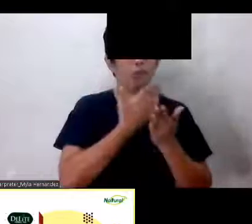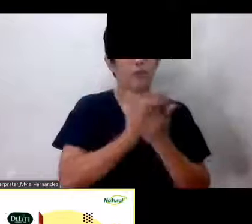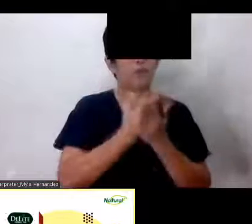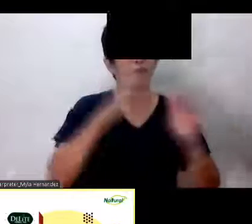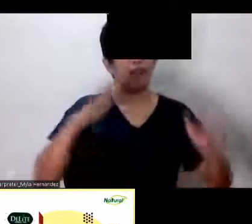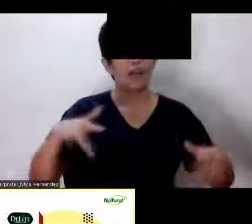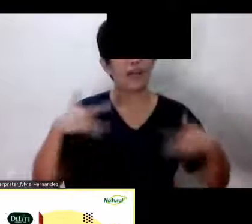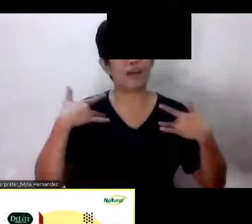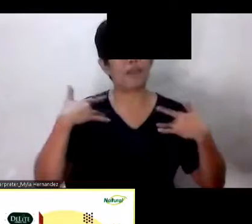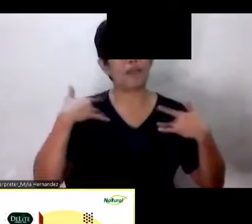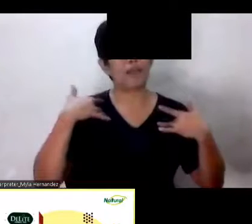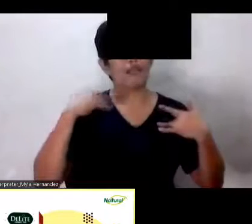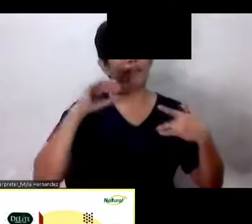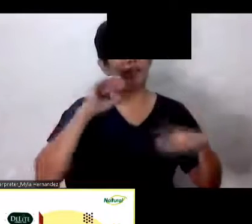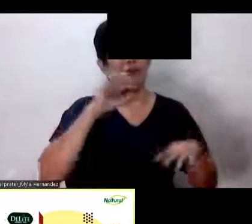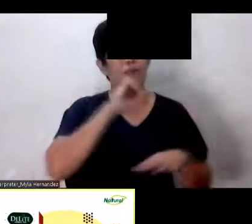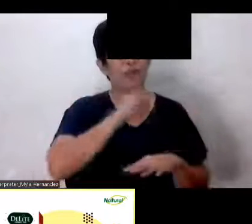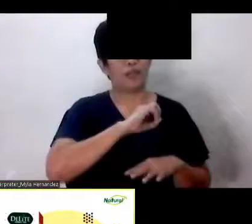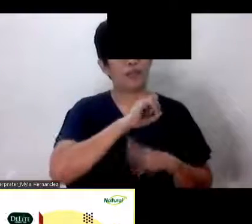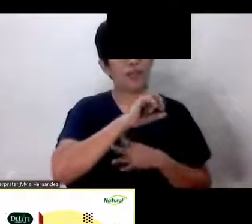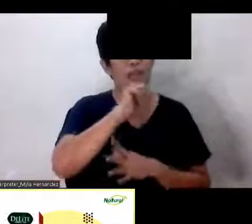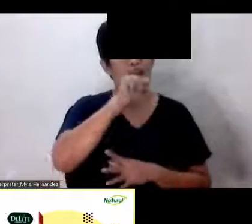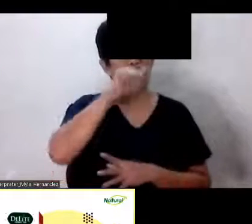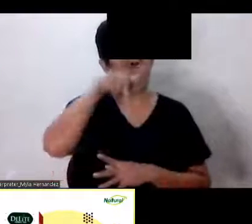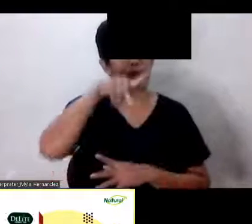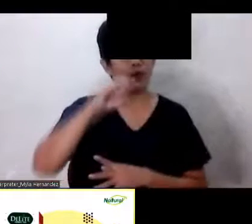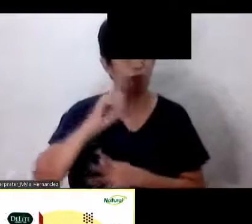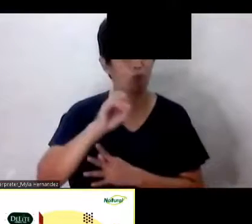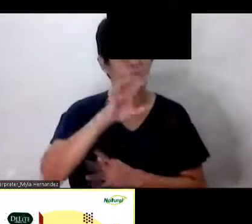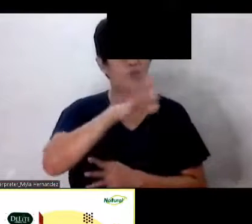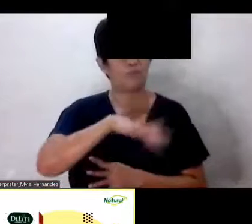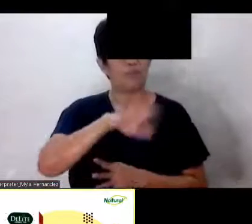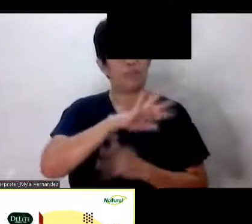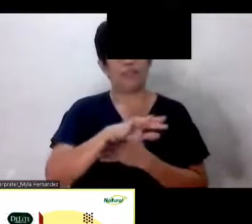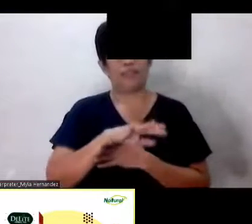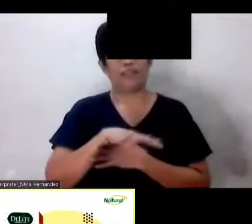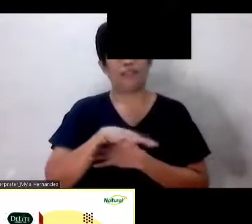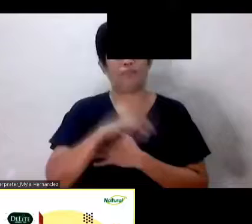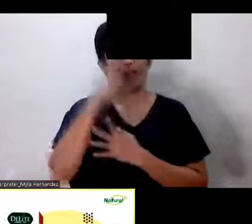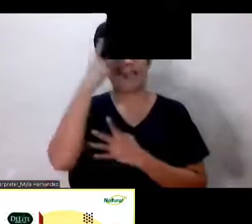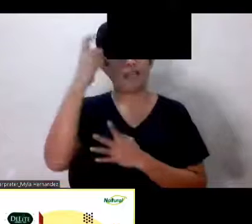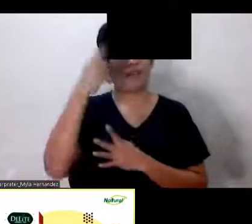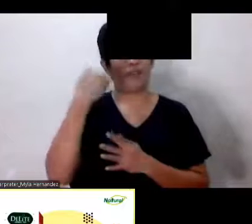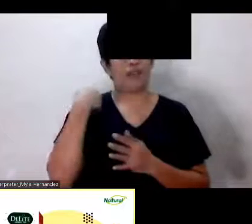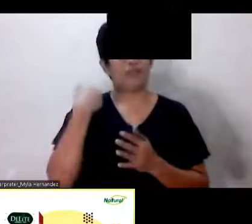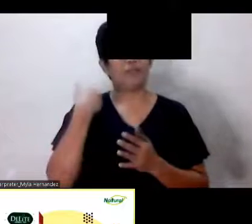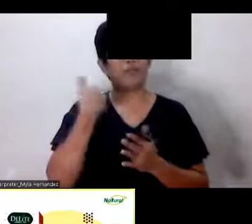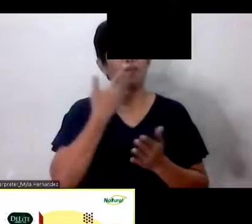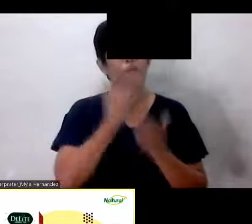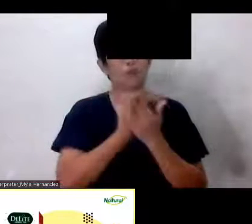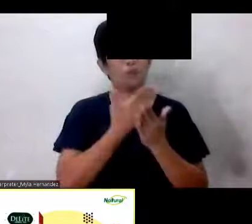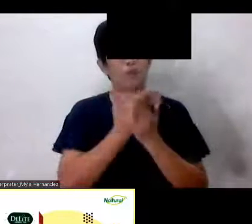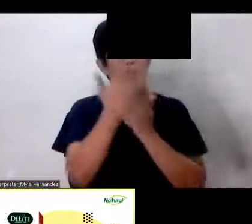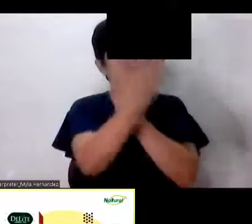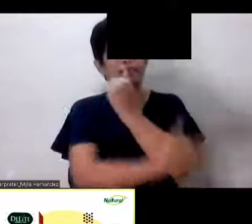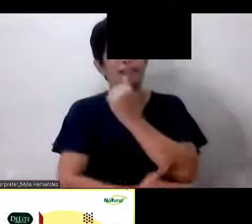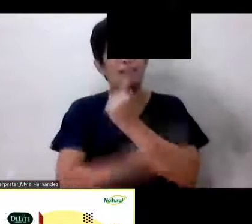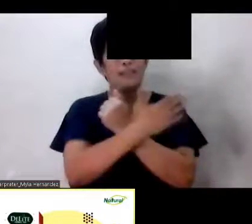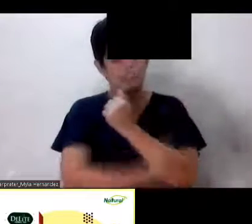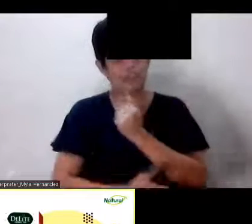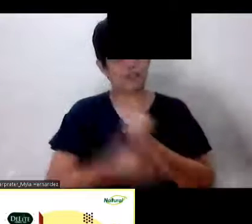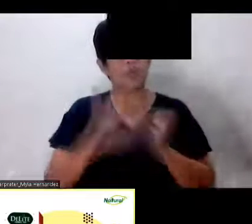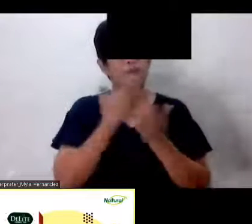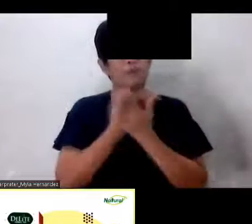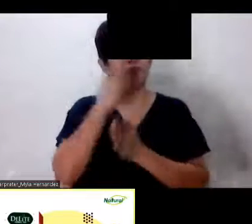Sikapin natin gawin yan Okay Ang pangarap nila na may maganda tayong bansa May maganda tayong kinabukasan